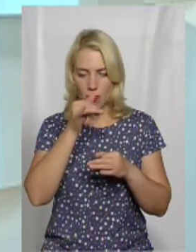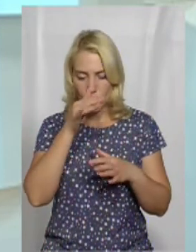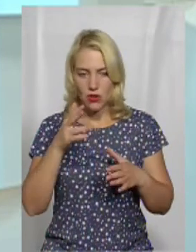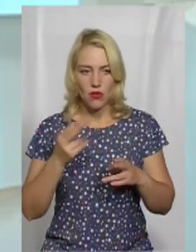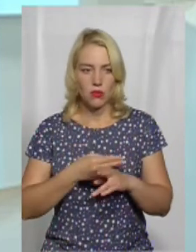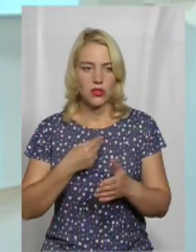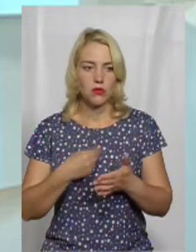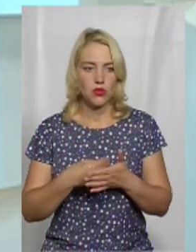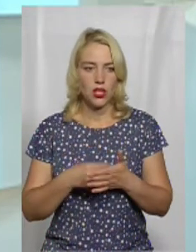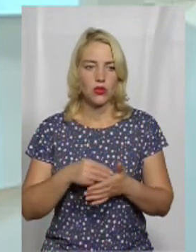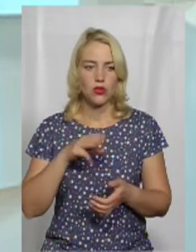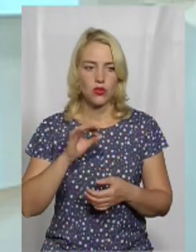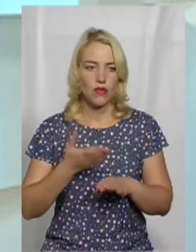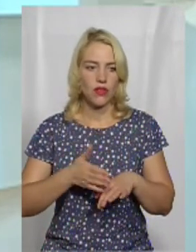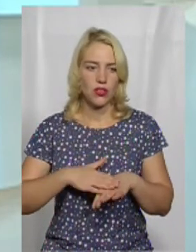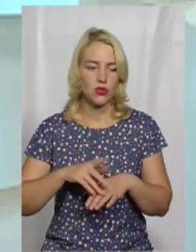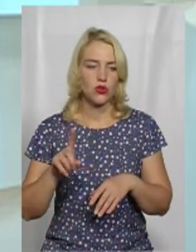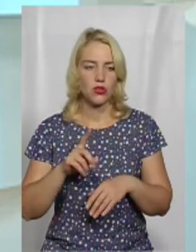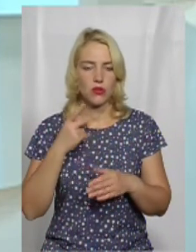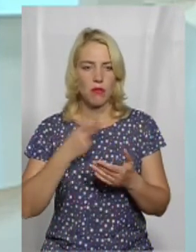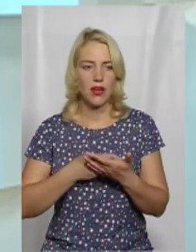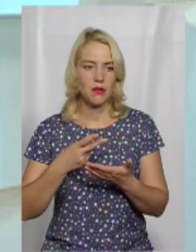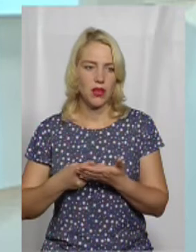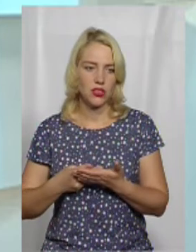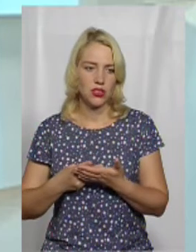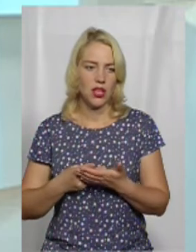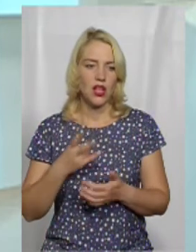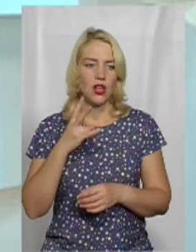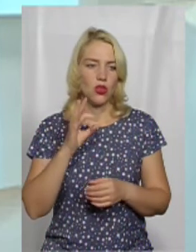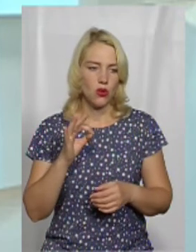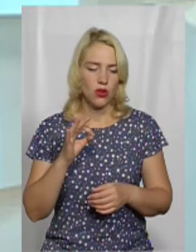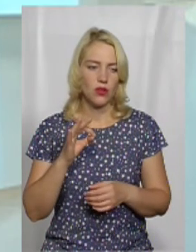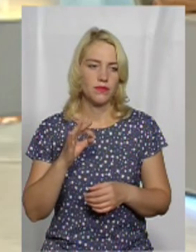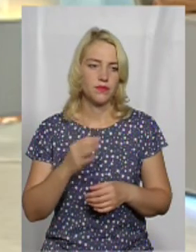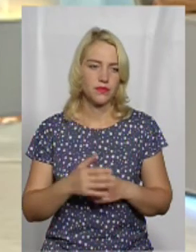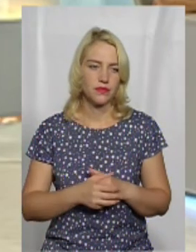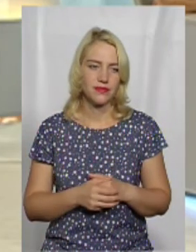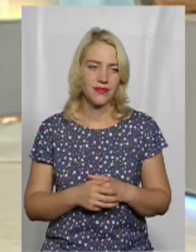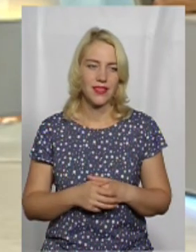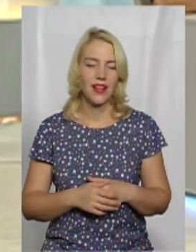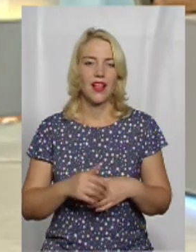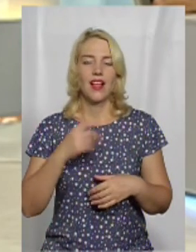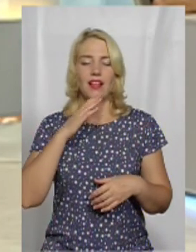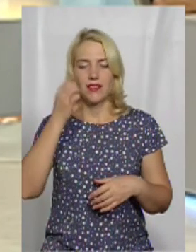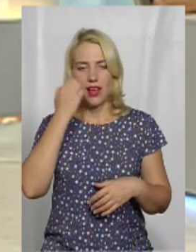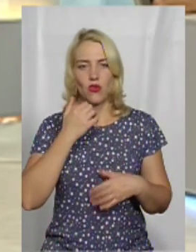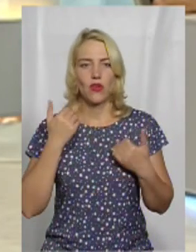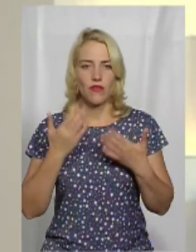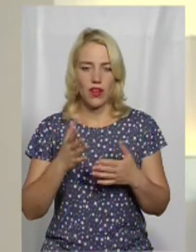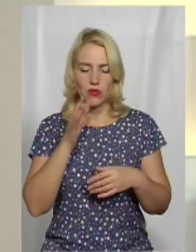важко щось передбачити дуже прямо точно. Я вам дякую. На жаль, час ефіру нашого